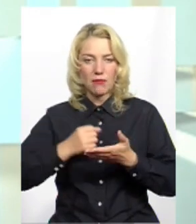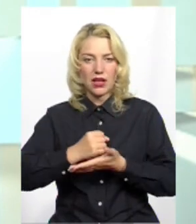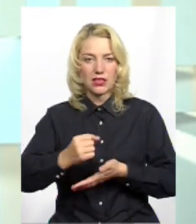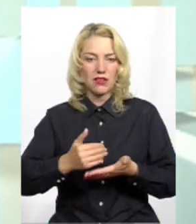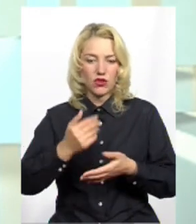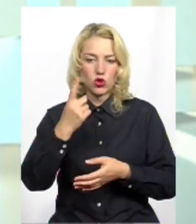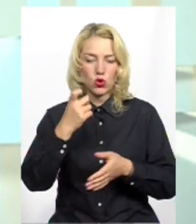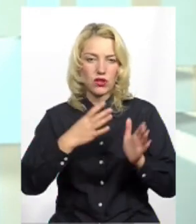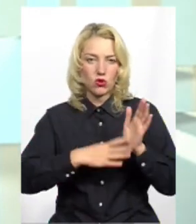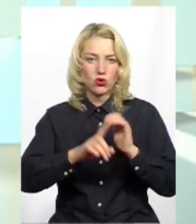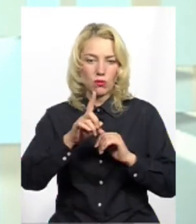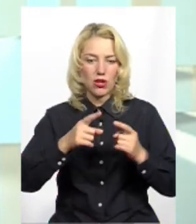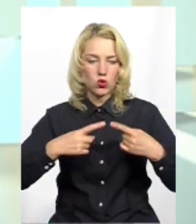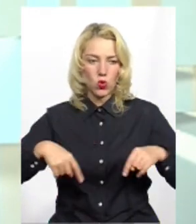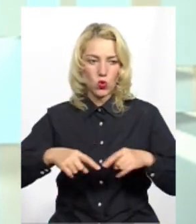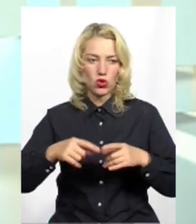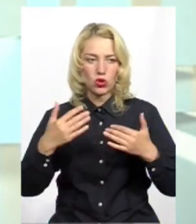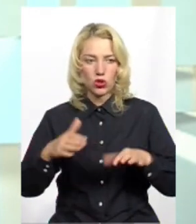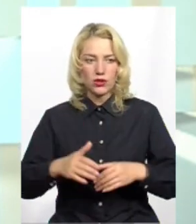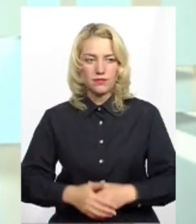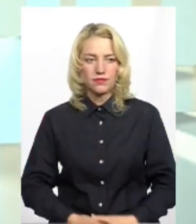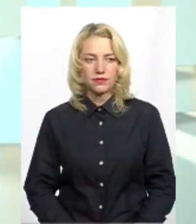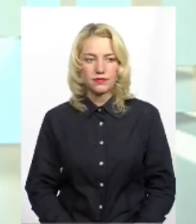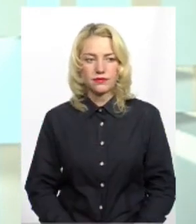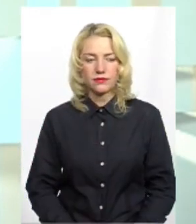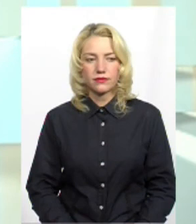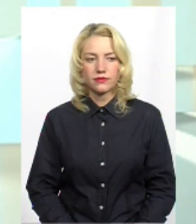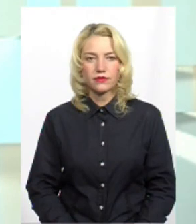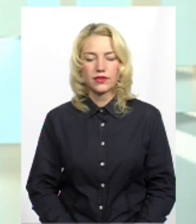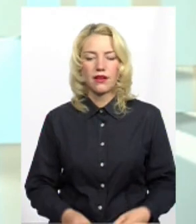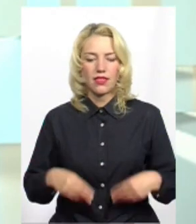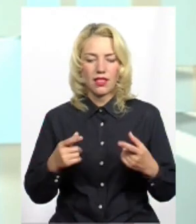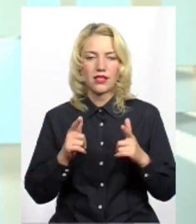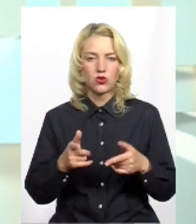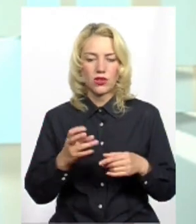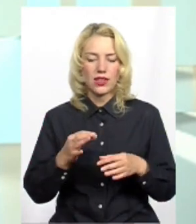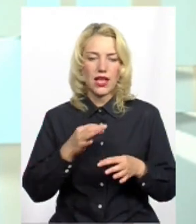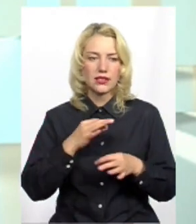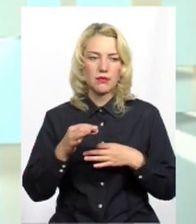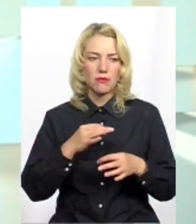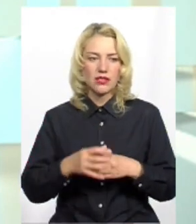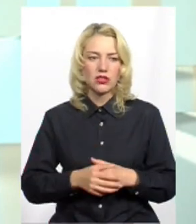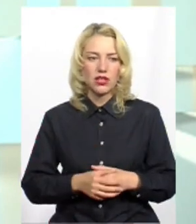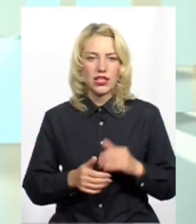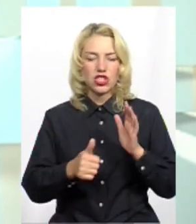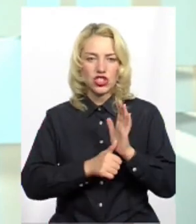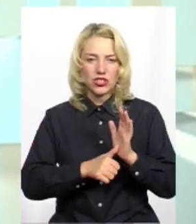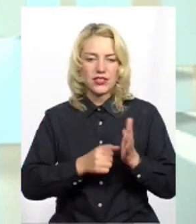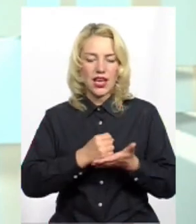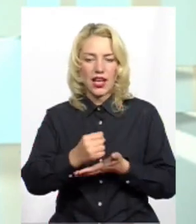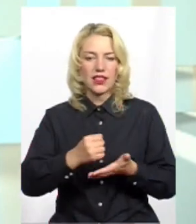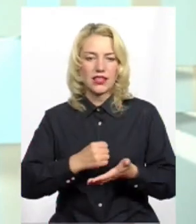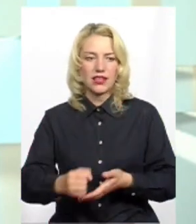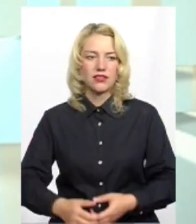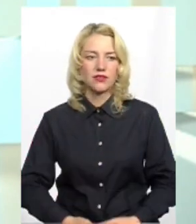191-го округу. Уже дали згоду на публічні співбесіди шість кандидатів.